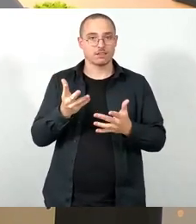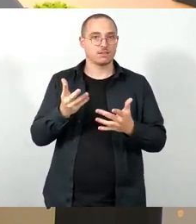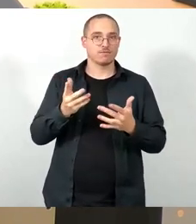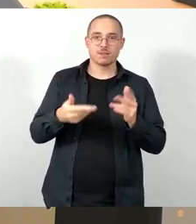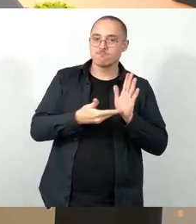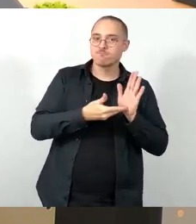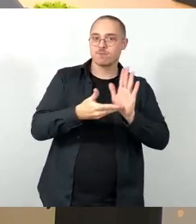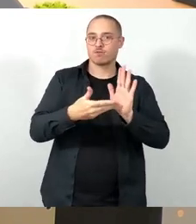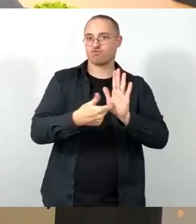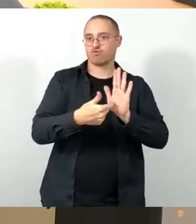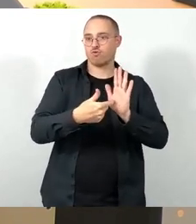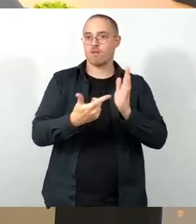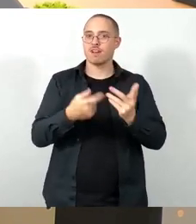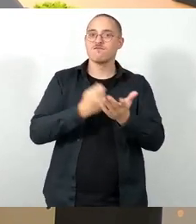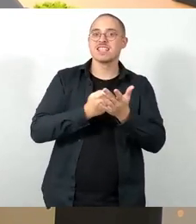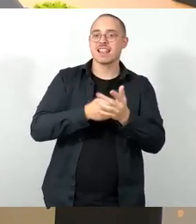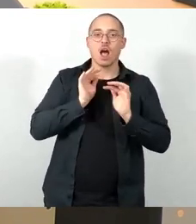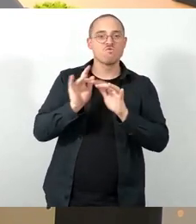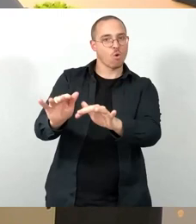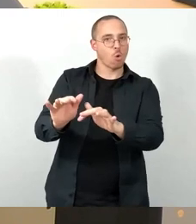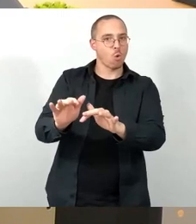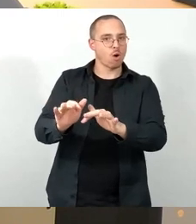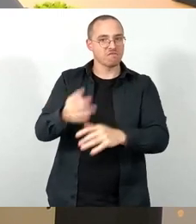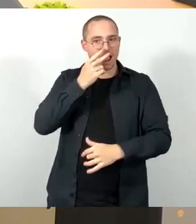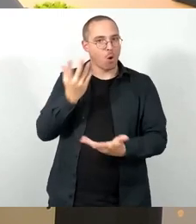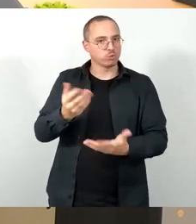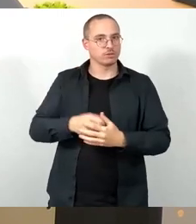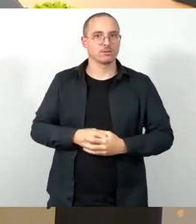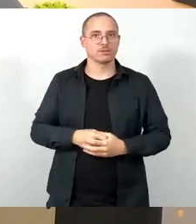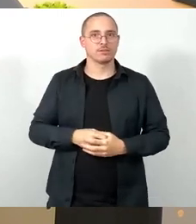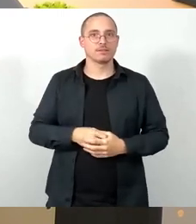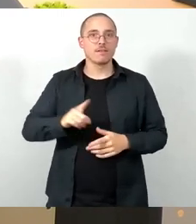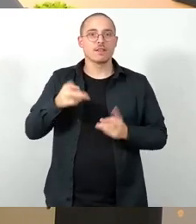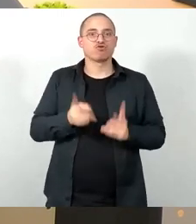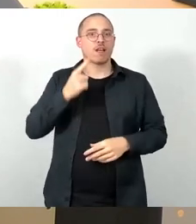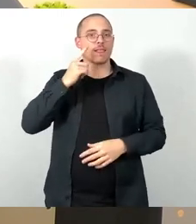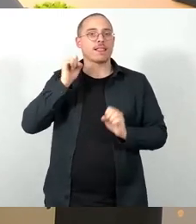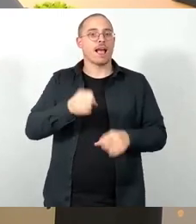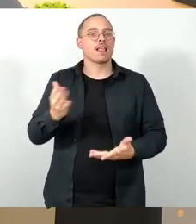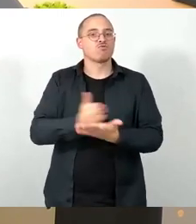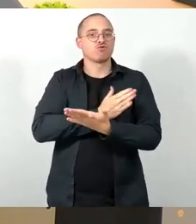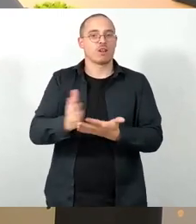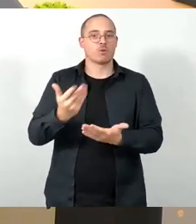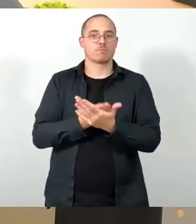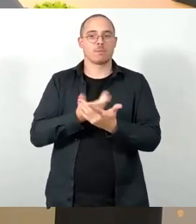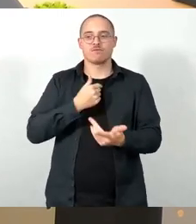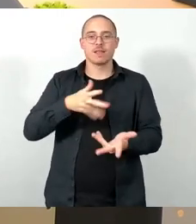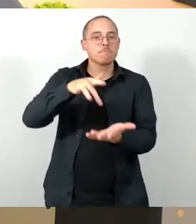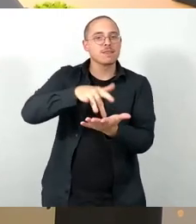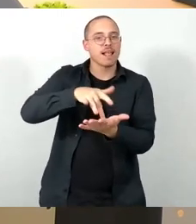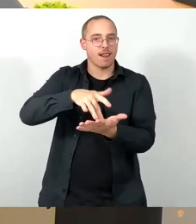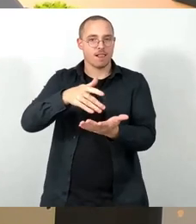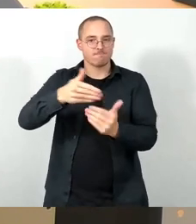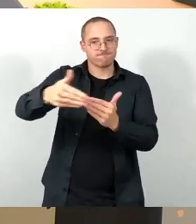Finanzauswirkungen enthalten, um dem Stadtrat Entscheidungen zu möglichst effektiven Mittelallokationen zu erleichtern. Ja,